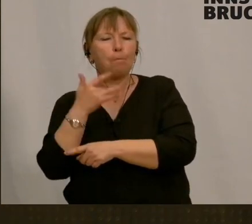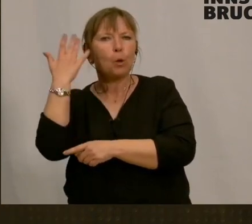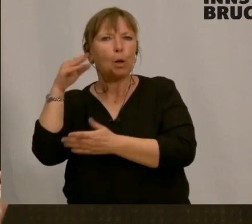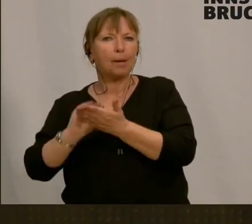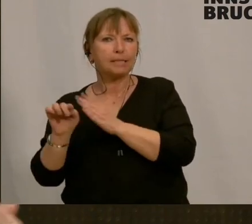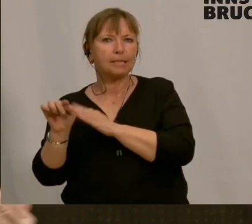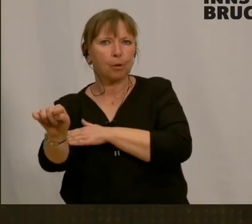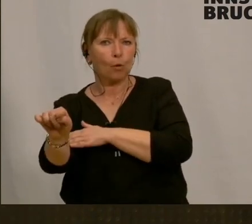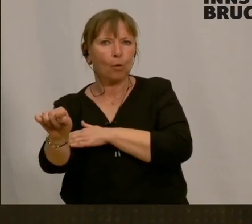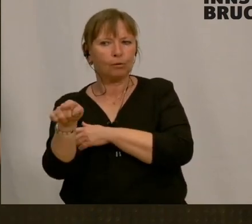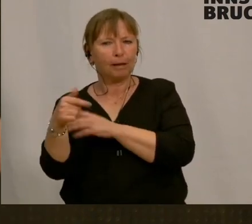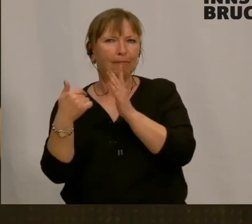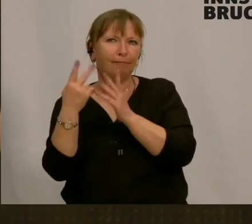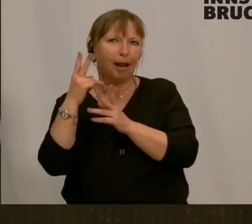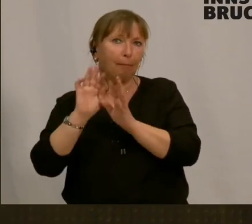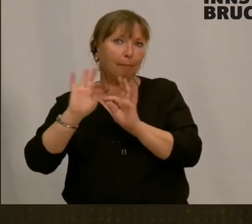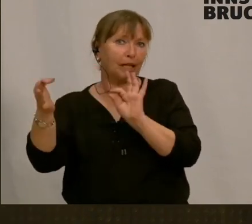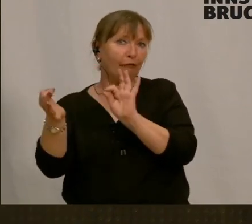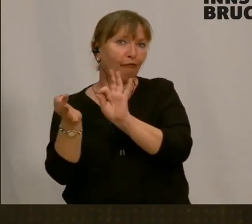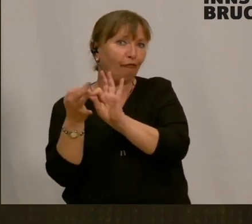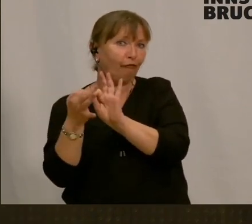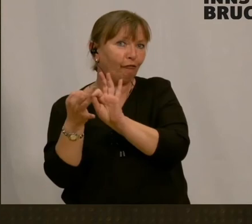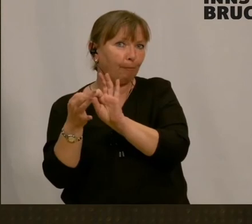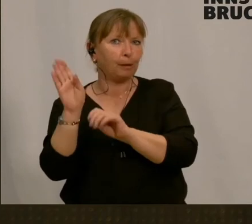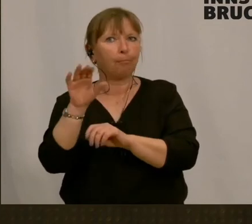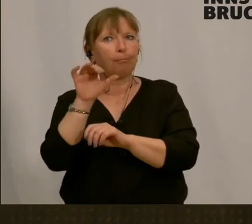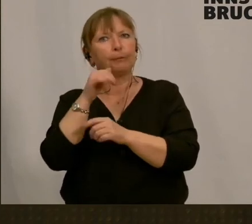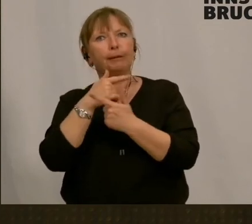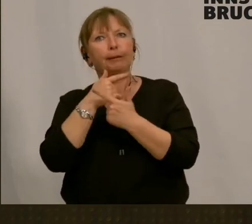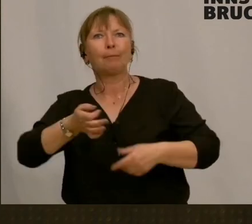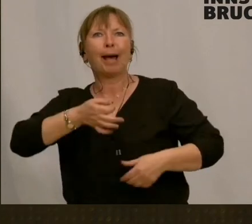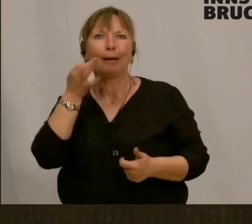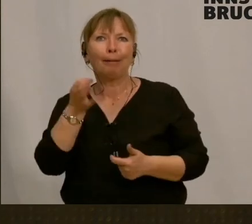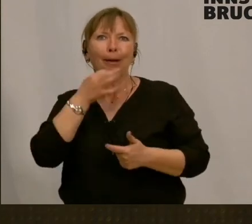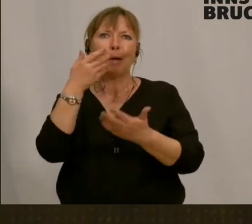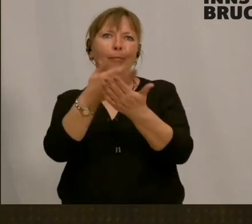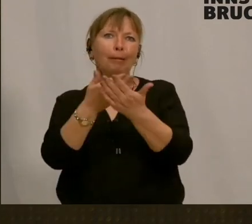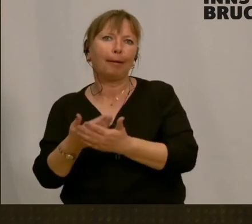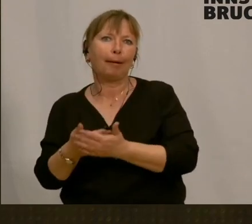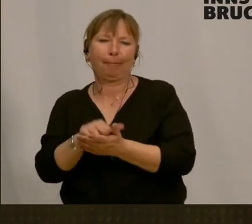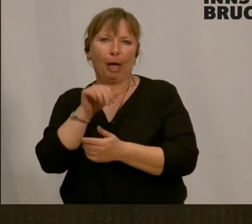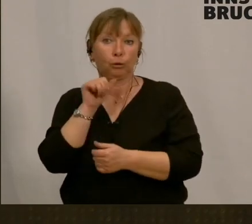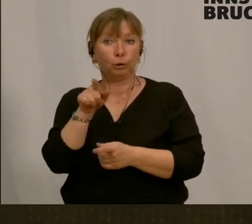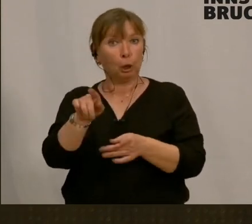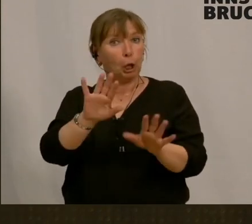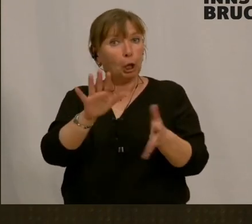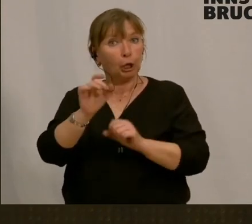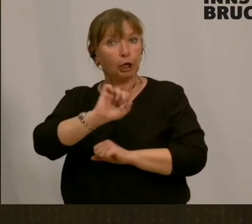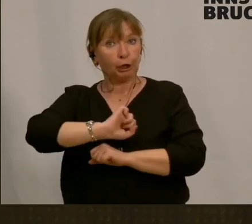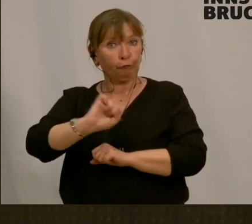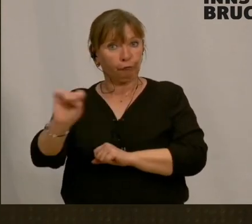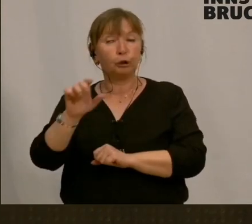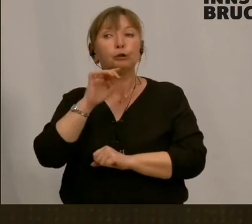hat man vielleicht einen besseren Draht hin, da braucht man sich nicht so lange rechtfertigen. Und dann hat es auch relativ schnell diese